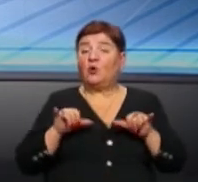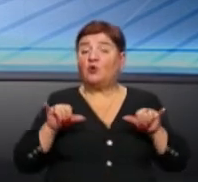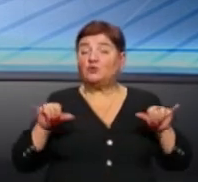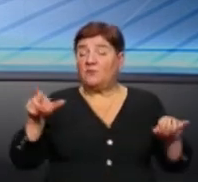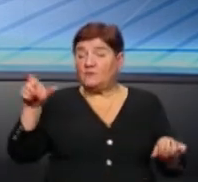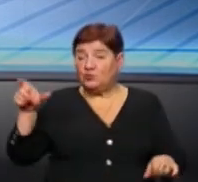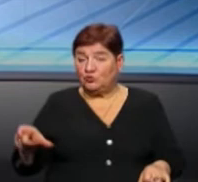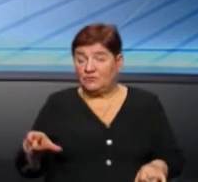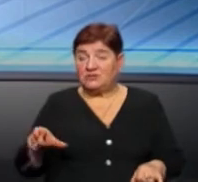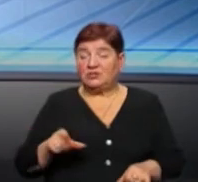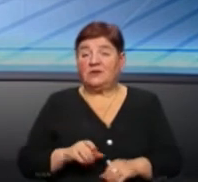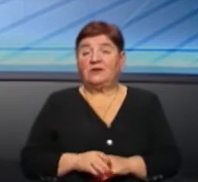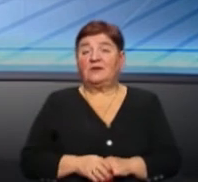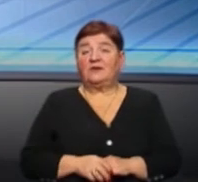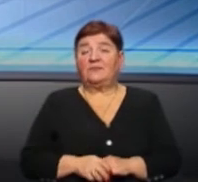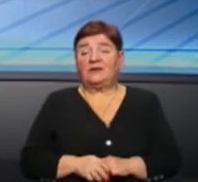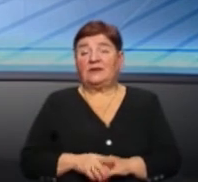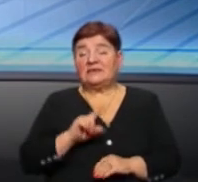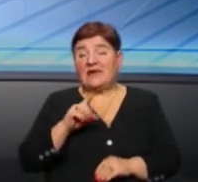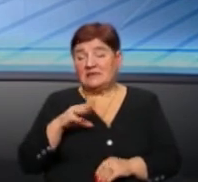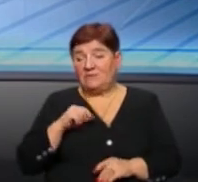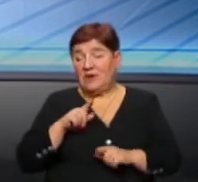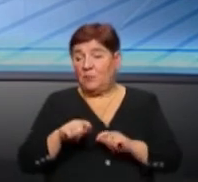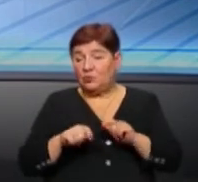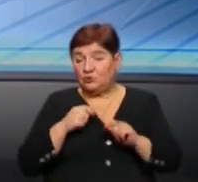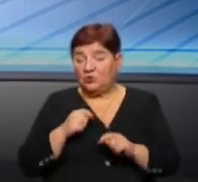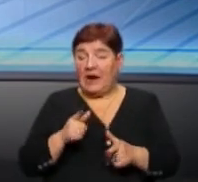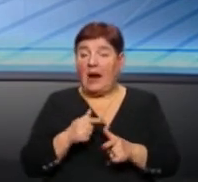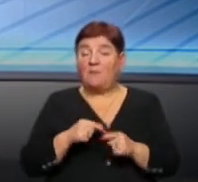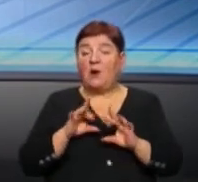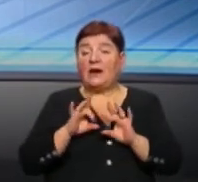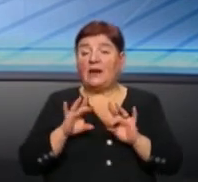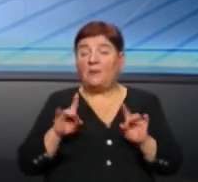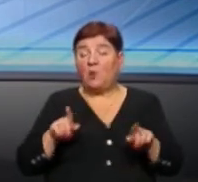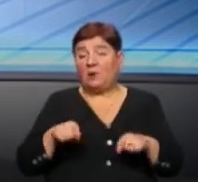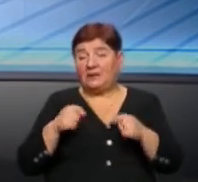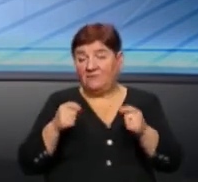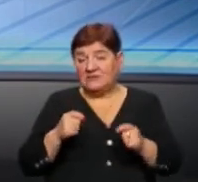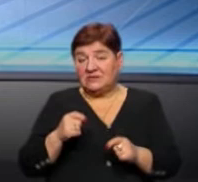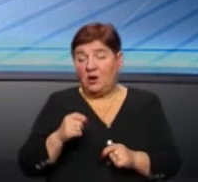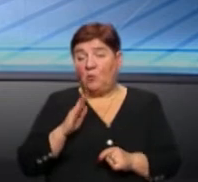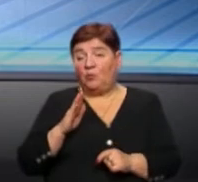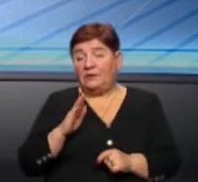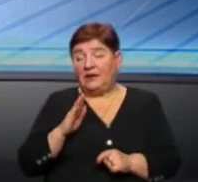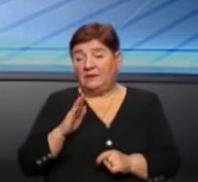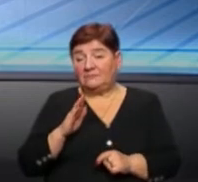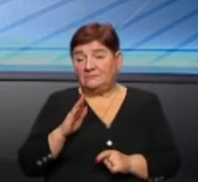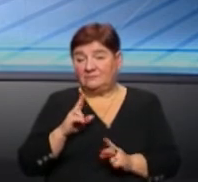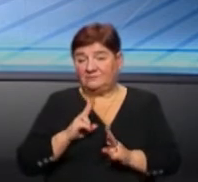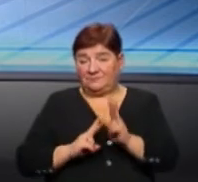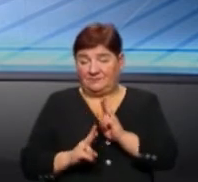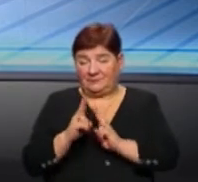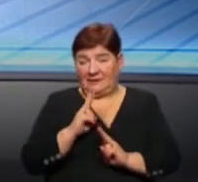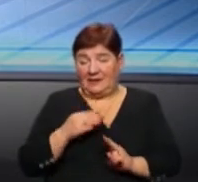за свої порушення, або рекламодавець буде оспорювати наші рішення. На даний момент